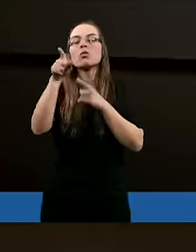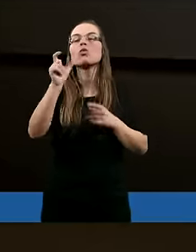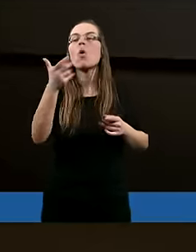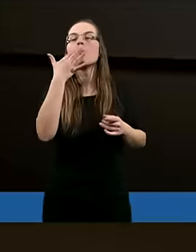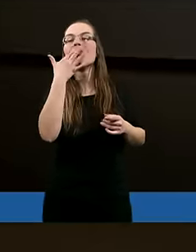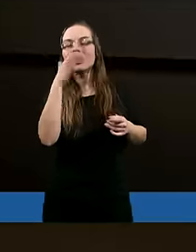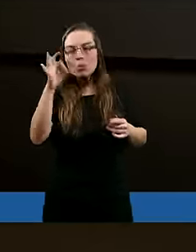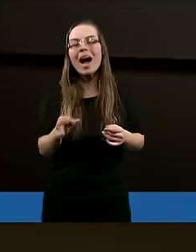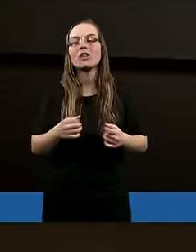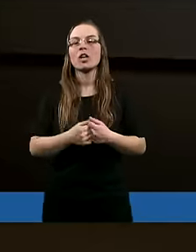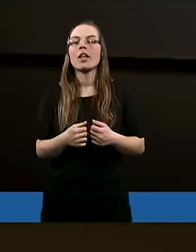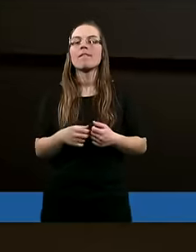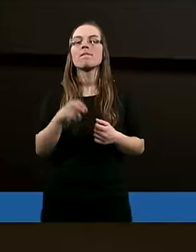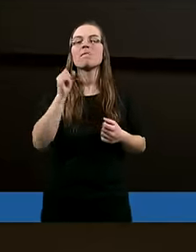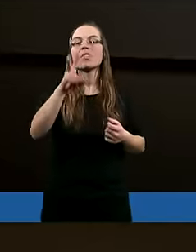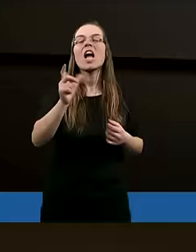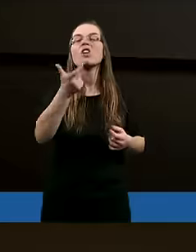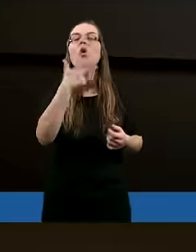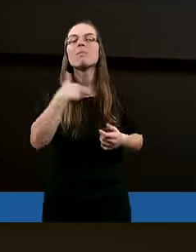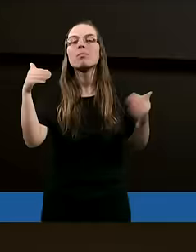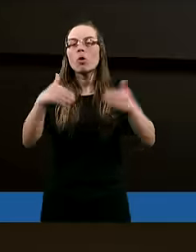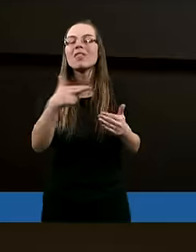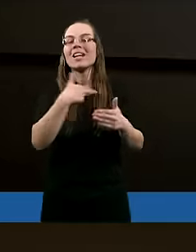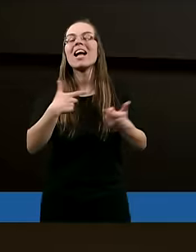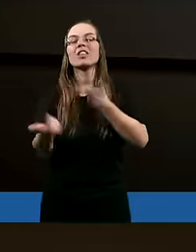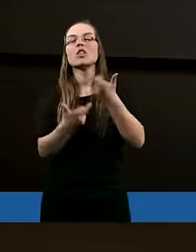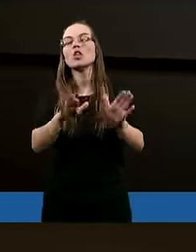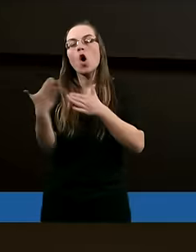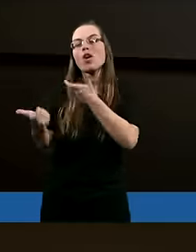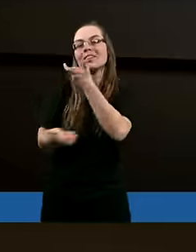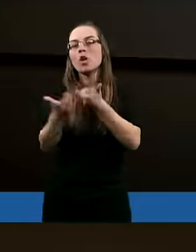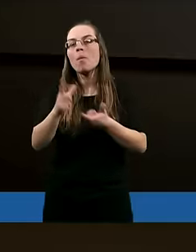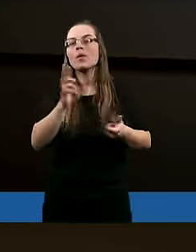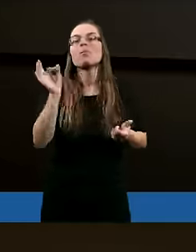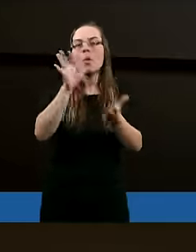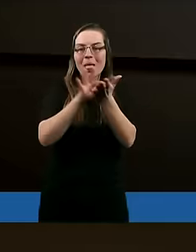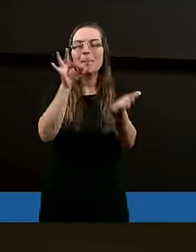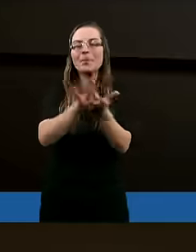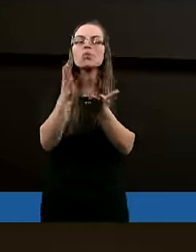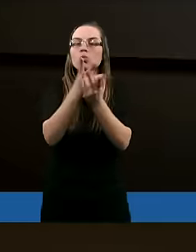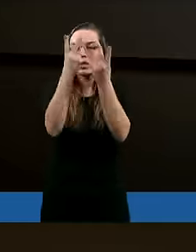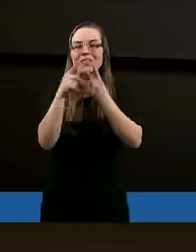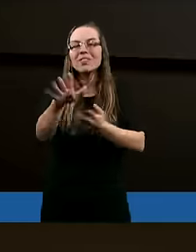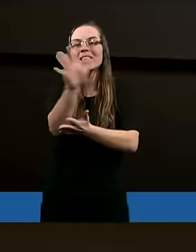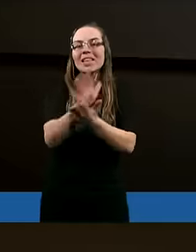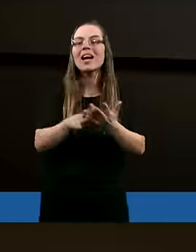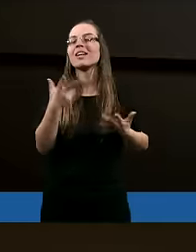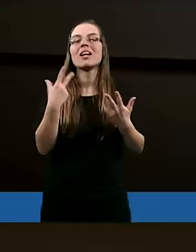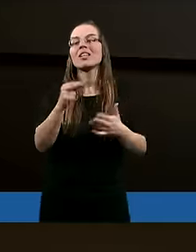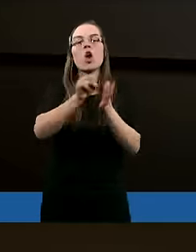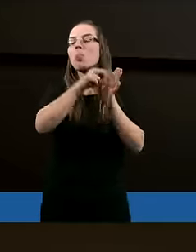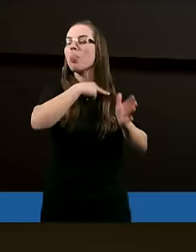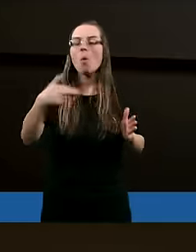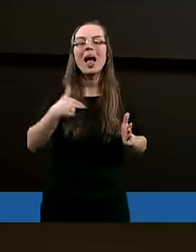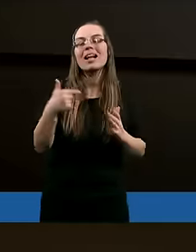mówiłaś, do tego, co my możemy z naszej strony zrobić, bo na pewno już tutaj czytaliśmy w tych tekstach, nie do nas